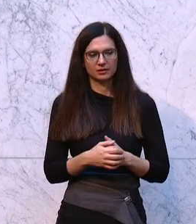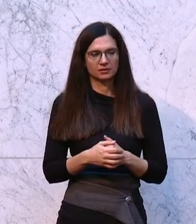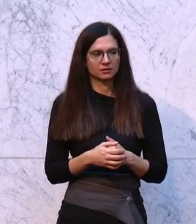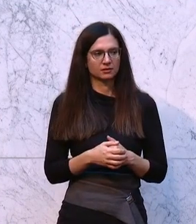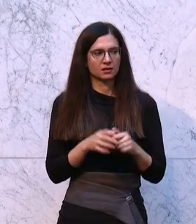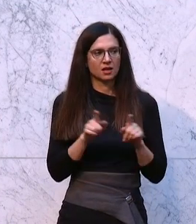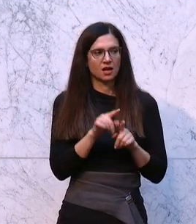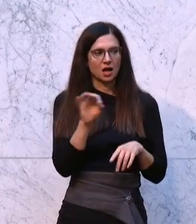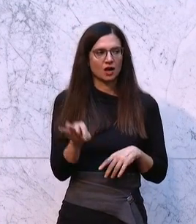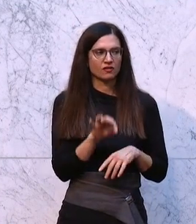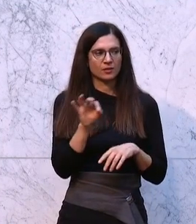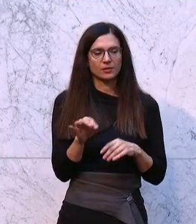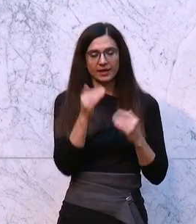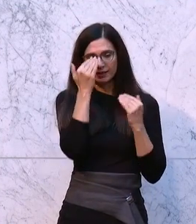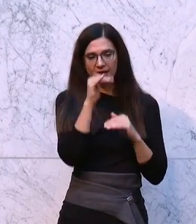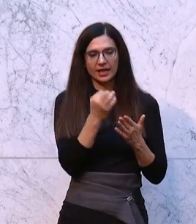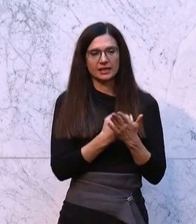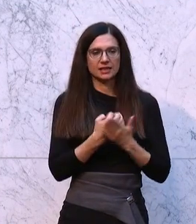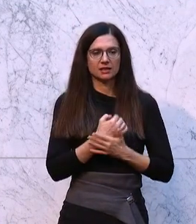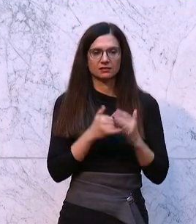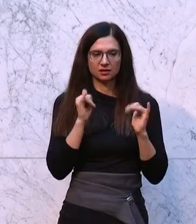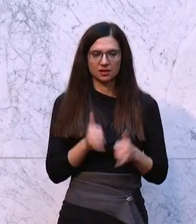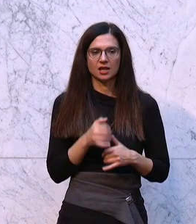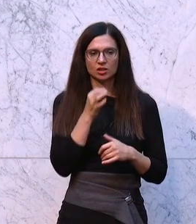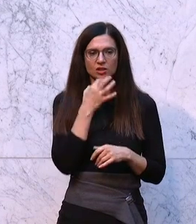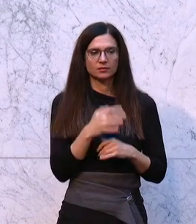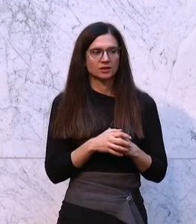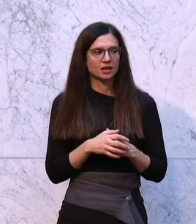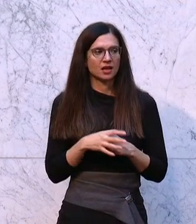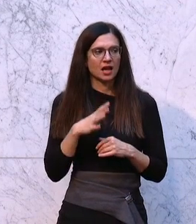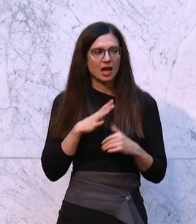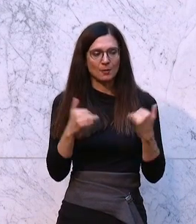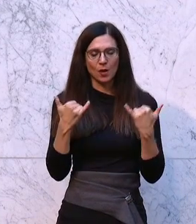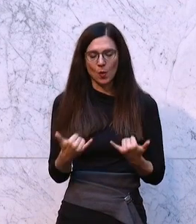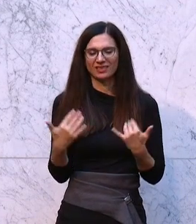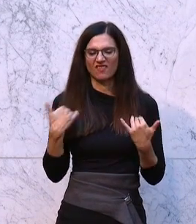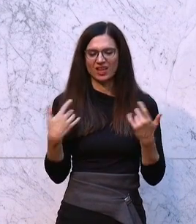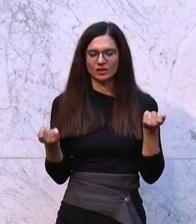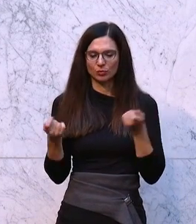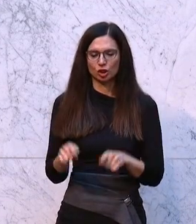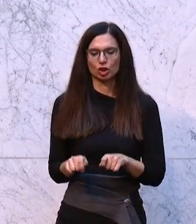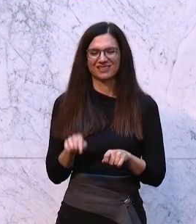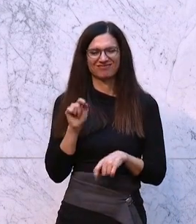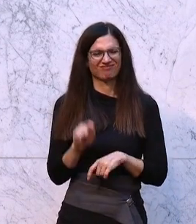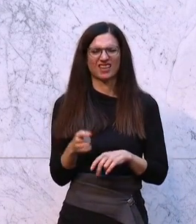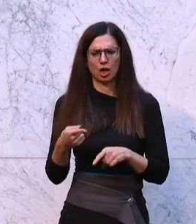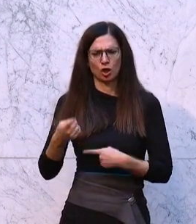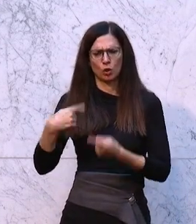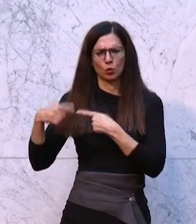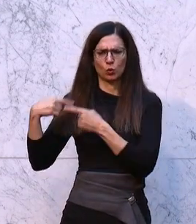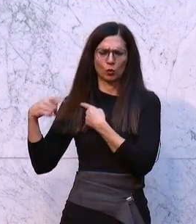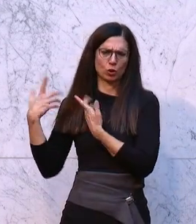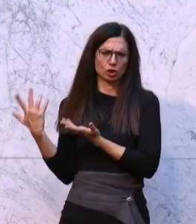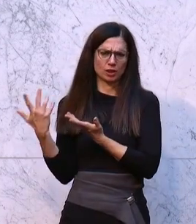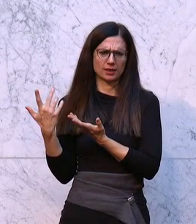Auch Verbrechern wurden Ehrenzeichen verliehen, das ist richtig. Aber das, was heute beschlossen wird, ist revisionistisch, weil man möchte